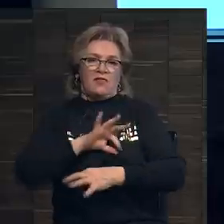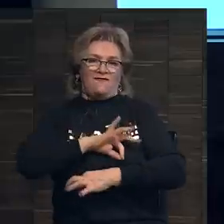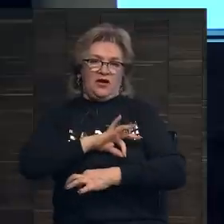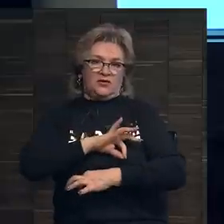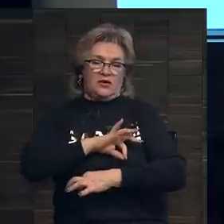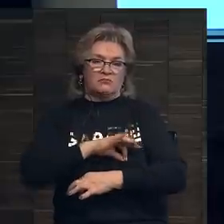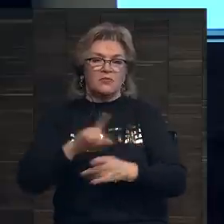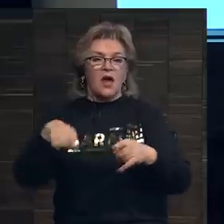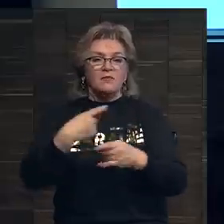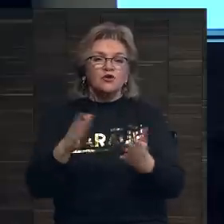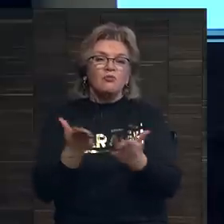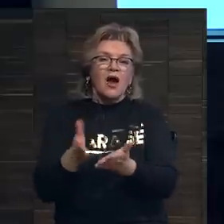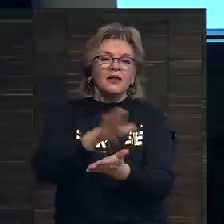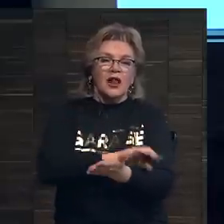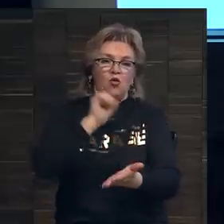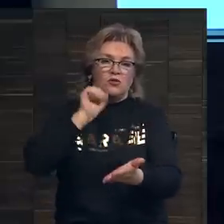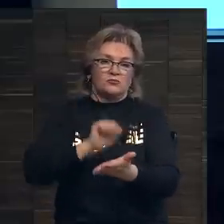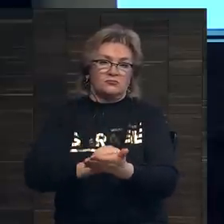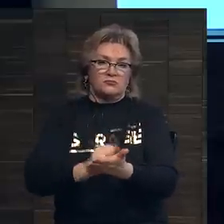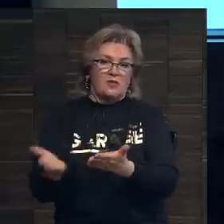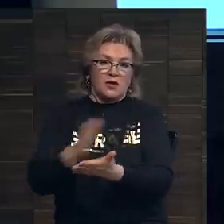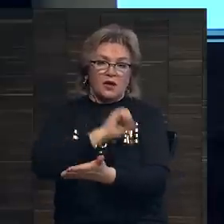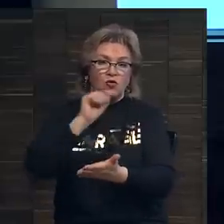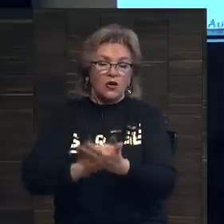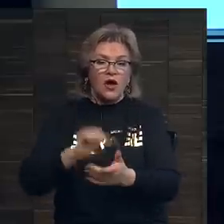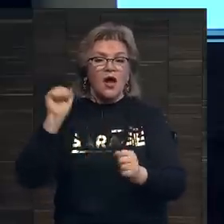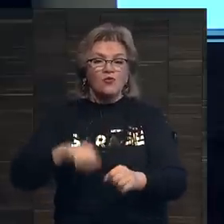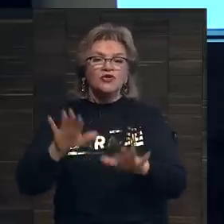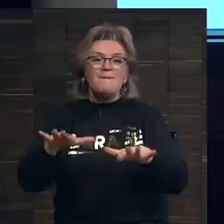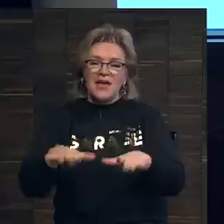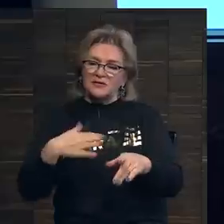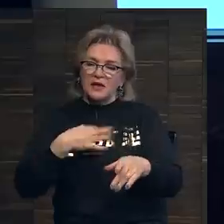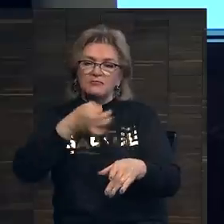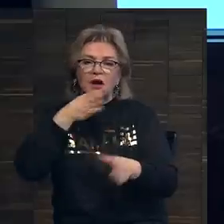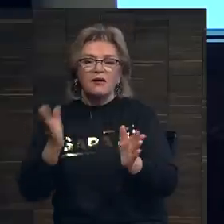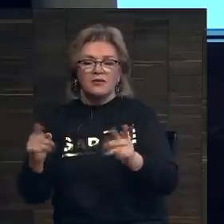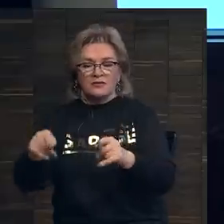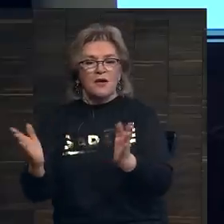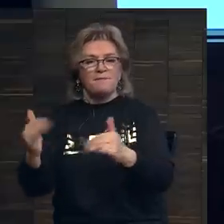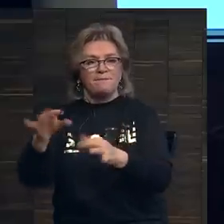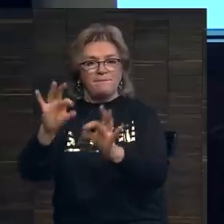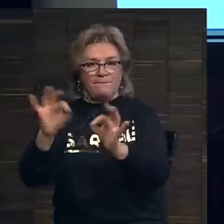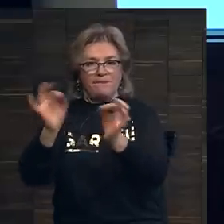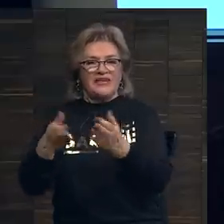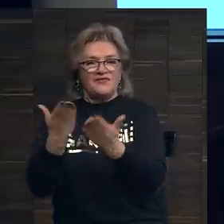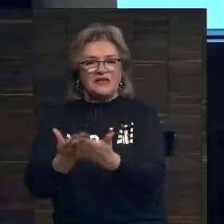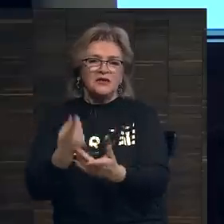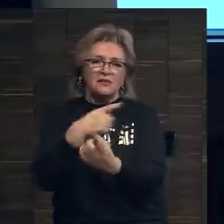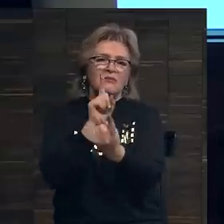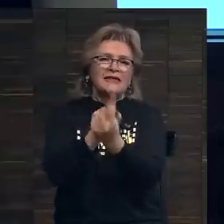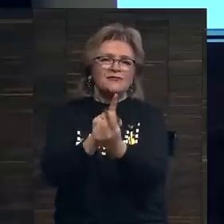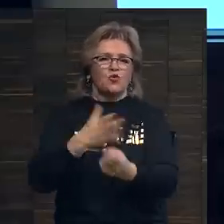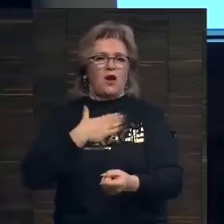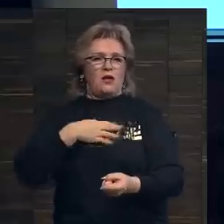Далее, освещение в каталоге. Можно предложить особенное место в каталоге для произведения. Очень часто это вопрос индивидуального